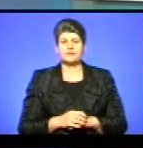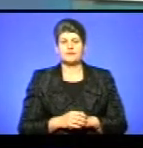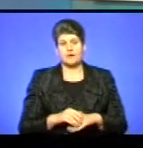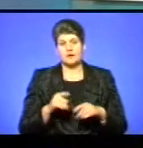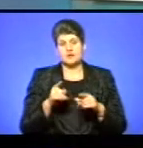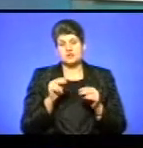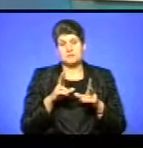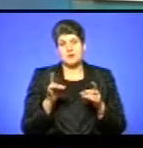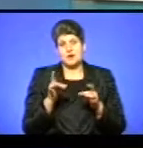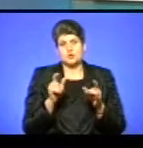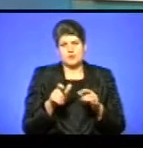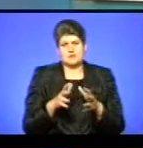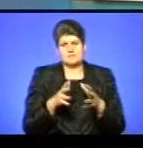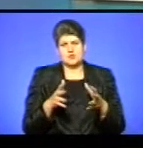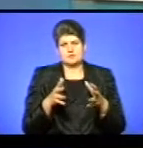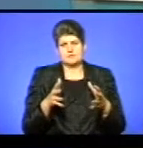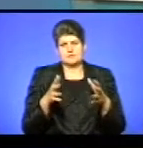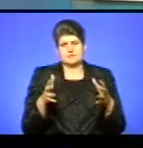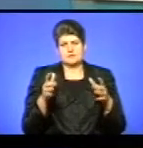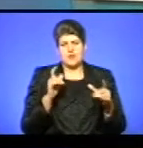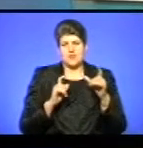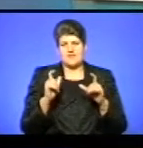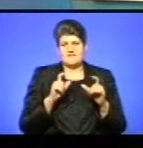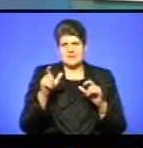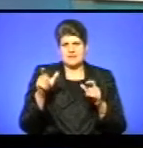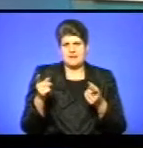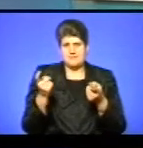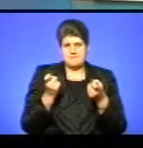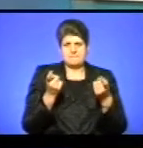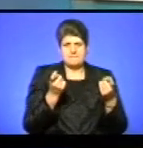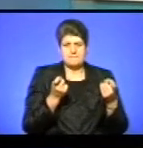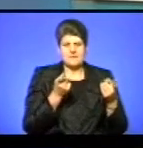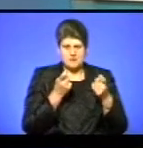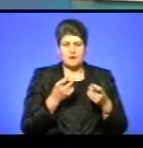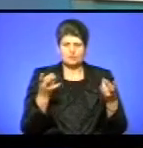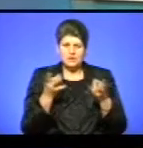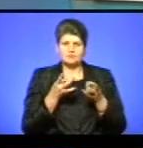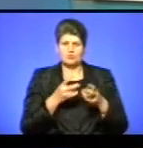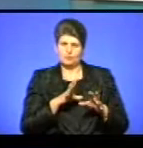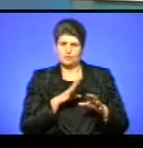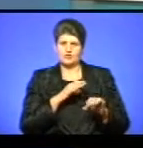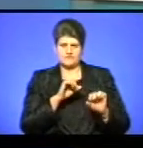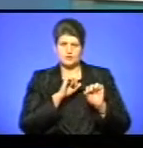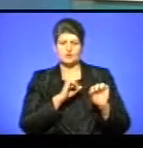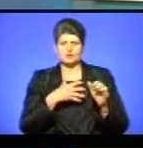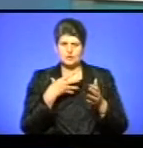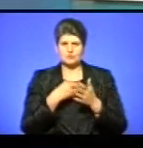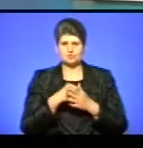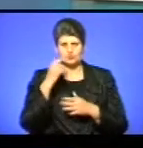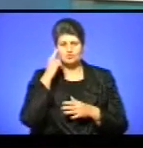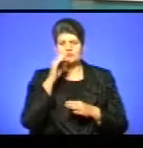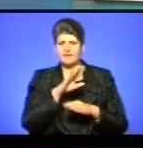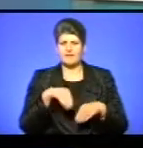чим разом людей ставало більше, більше університети підтягувалися, зрозуміли, що потрібно відстоювати тоді свою позицію і